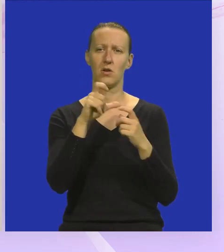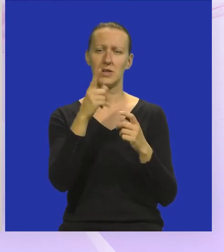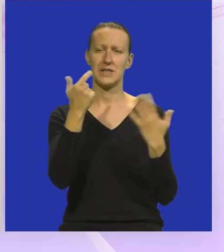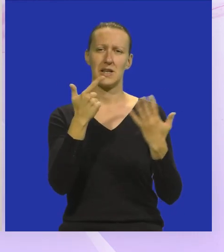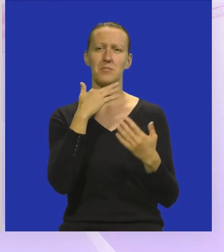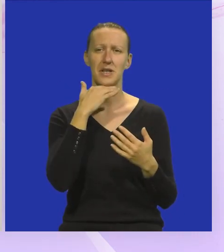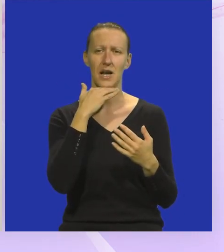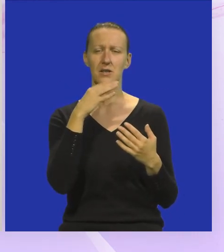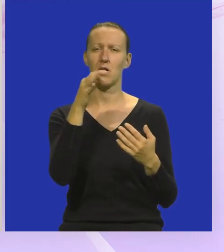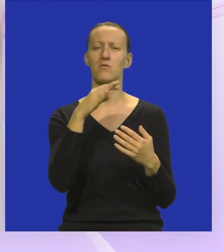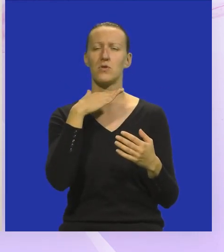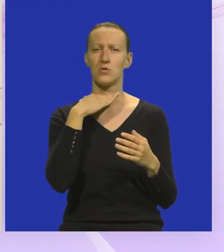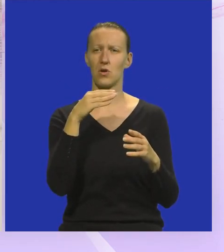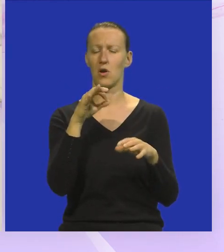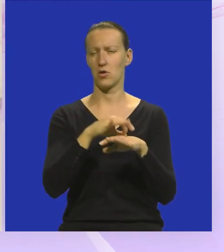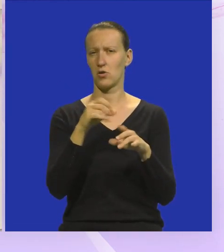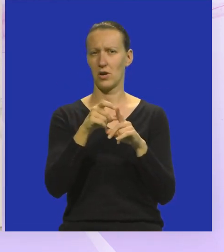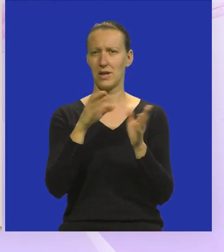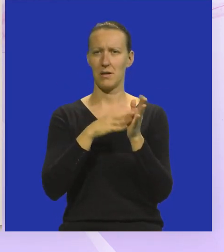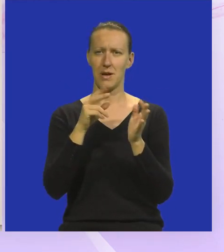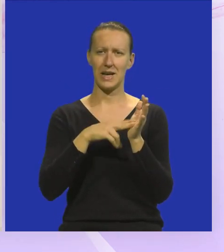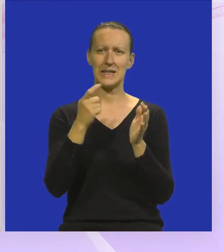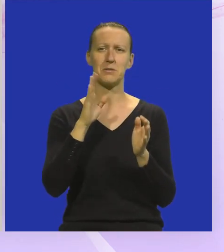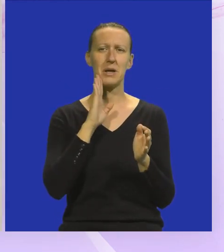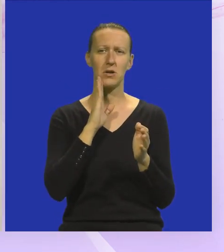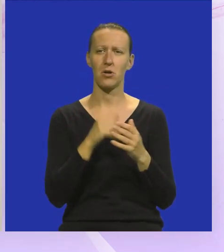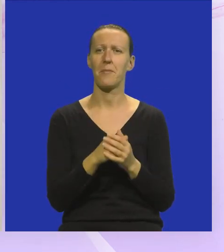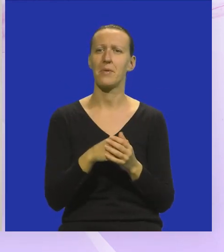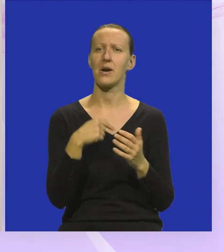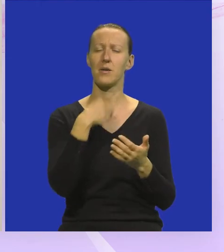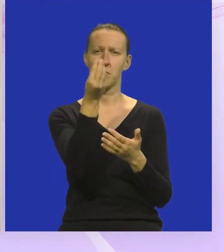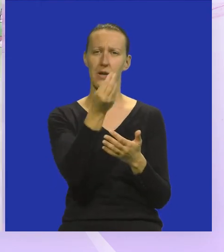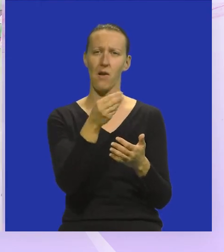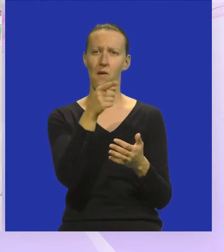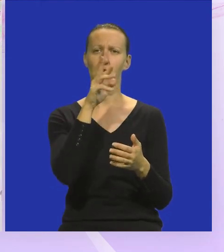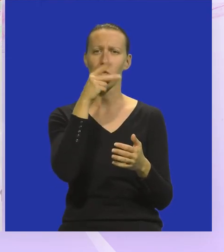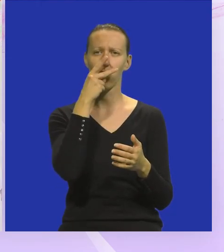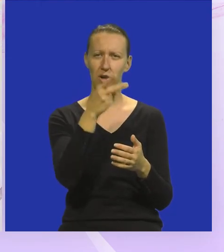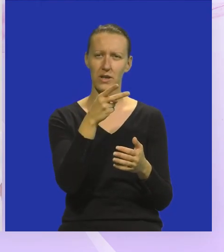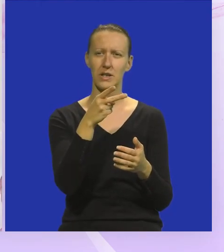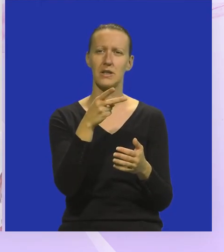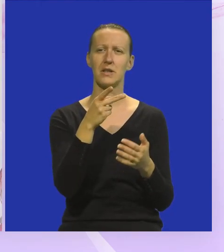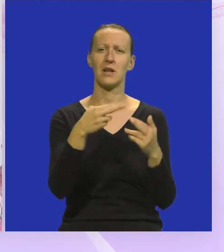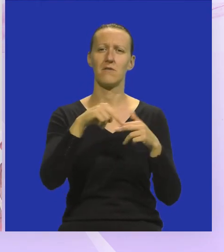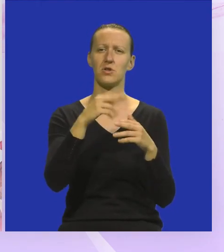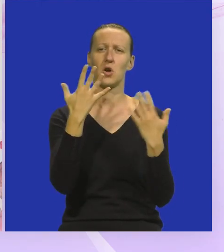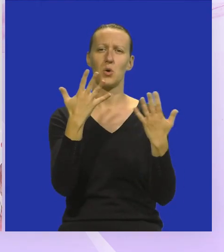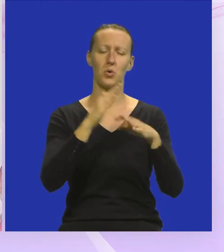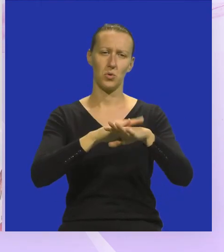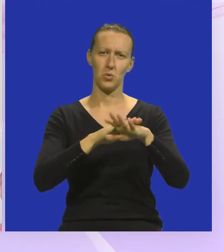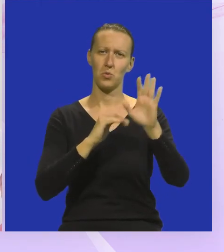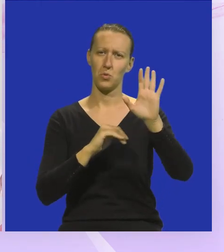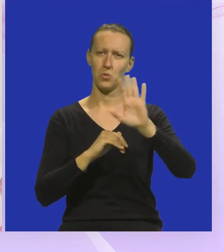iz sedmog razreda osnovne škole doktora Mate de Marina iz Medulina. Ja sam crtao ovako kao što možete vidjeti većinom ruke